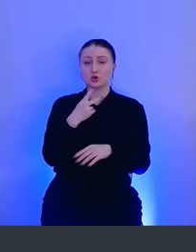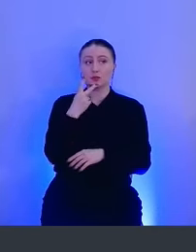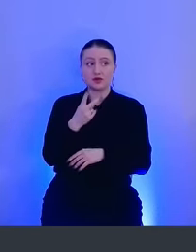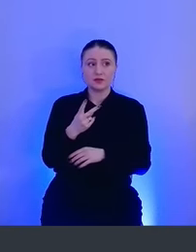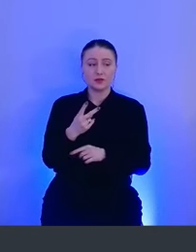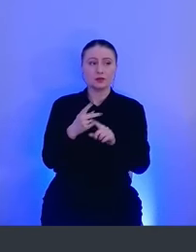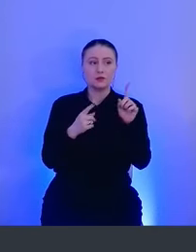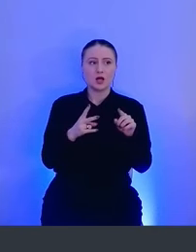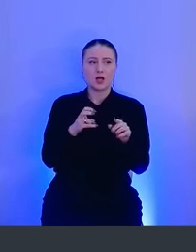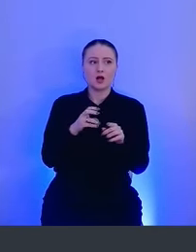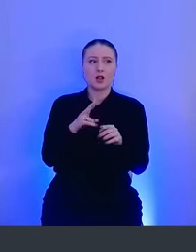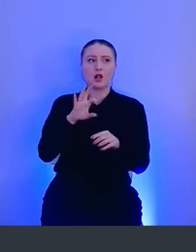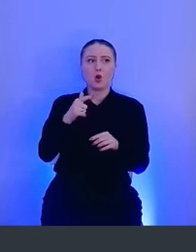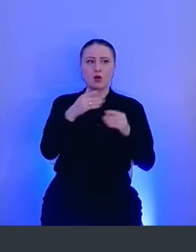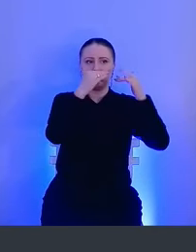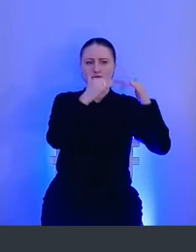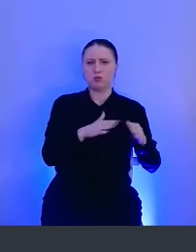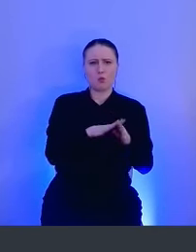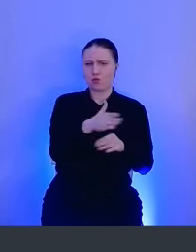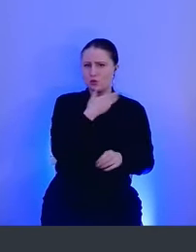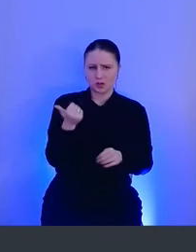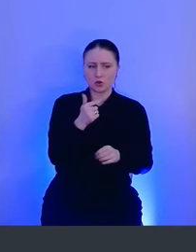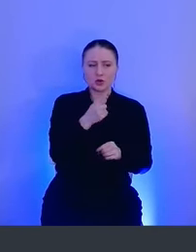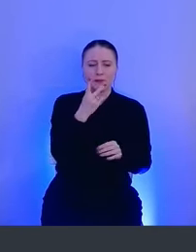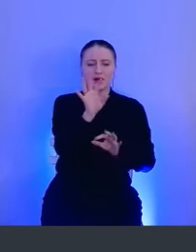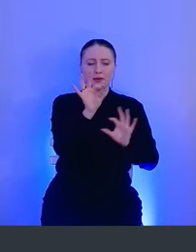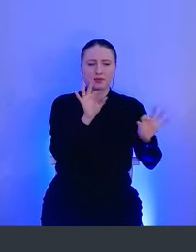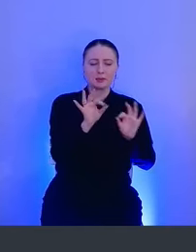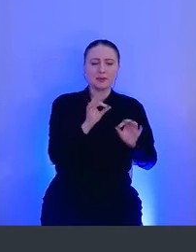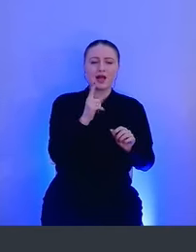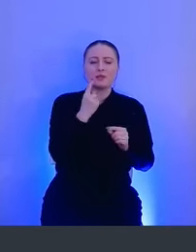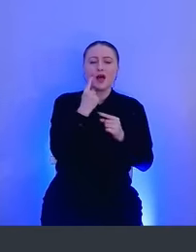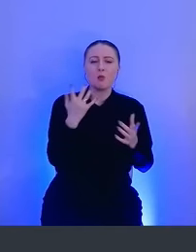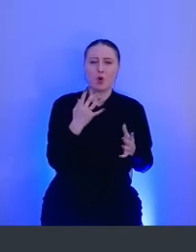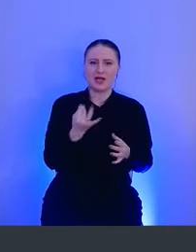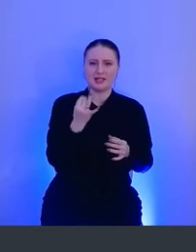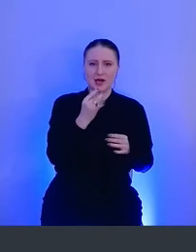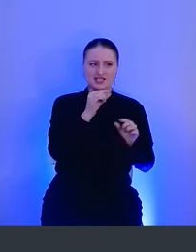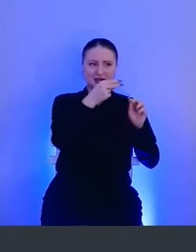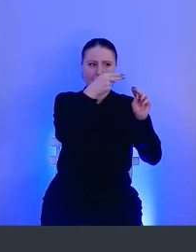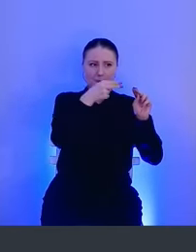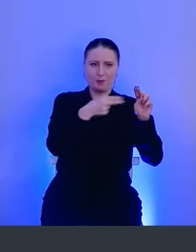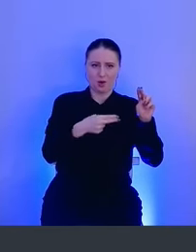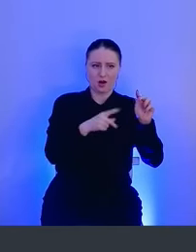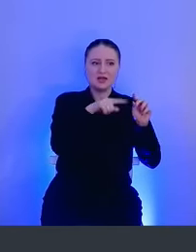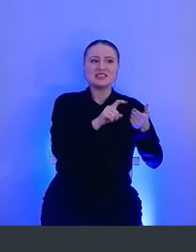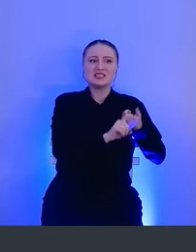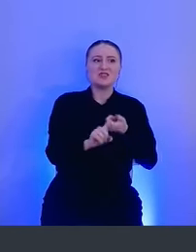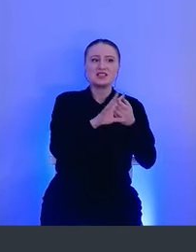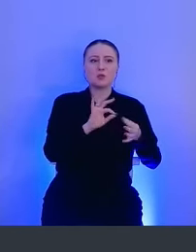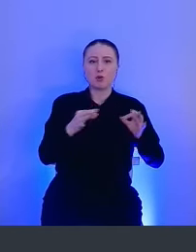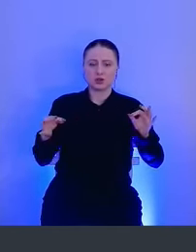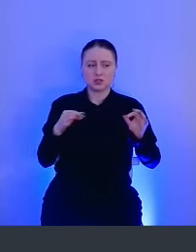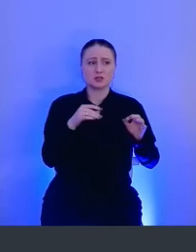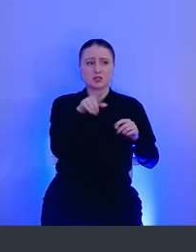неполный лог, то есть здесь выбраны наиболее интересные поля какие-то, связанные с процессом. Но не какие-то, конечно